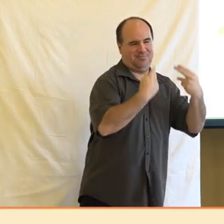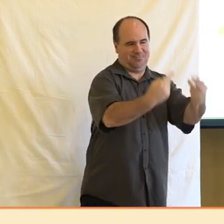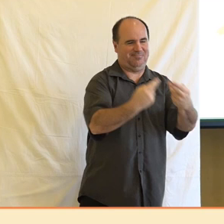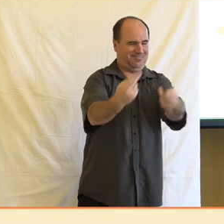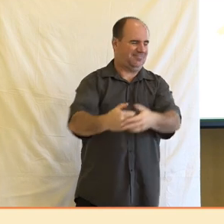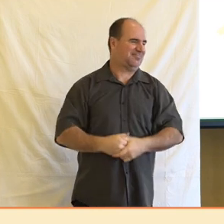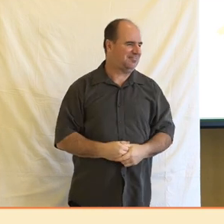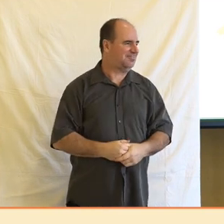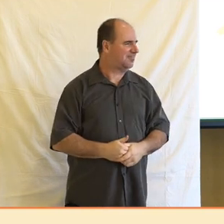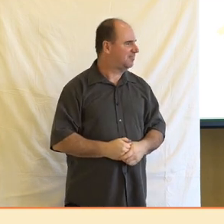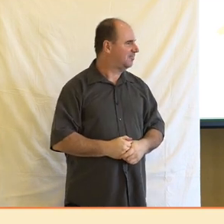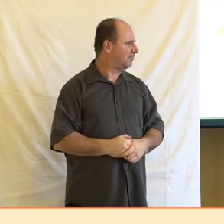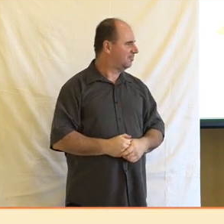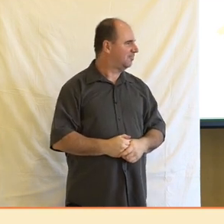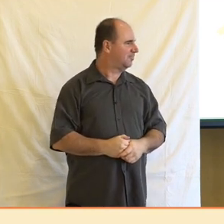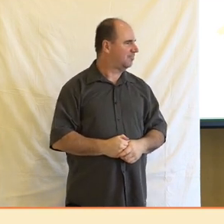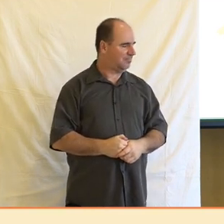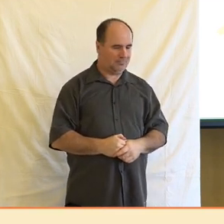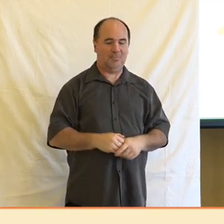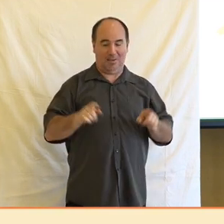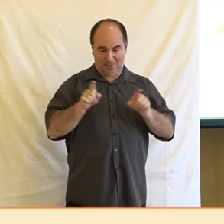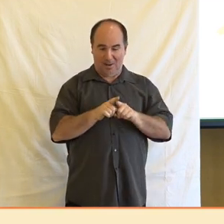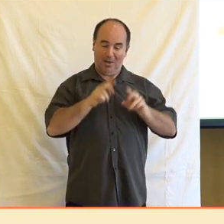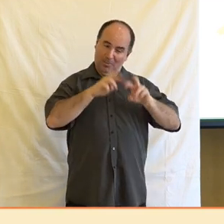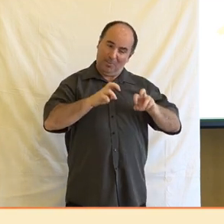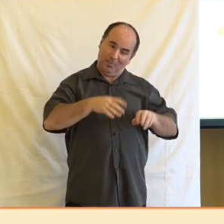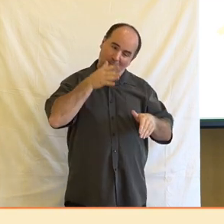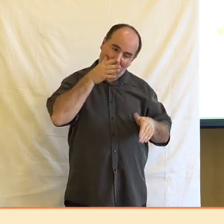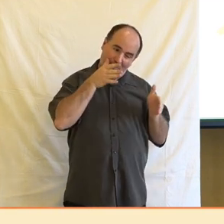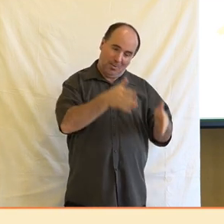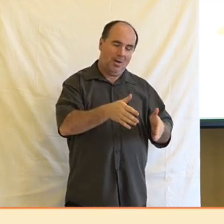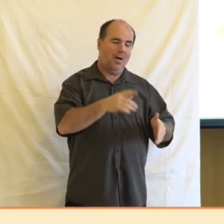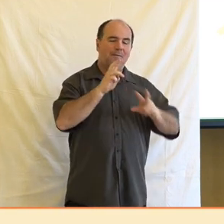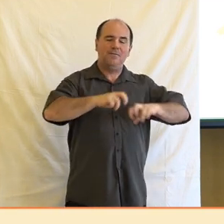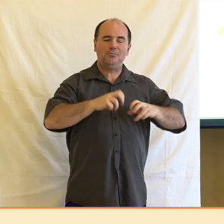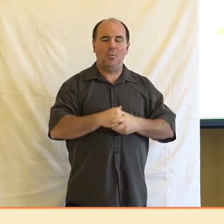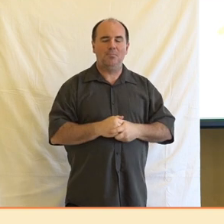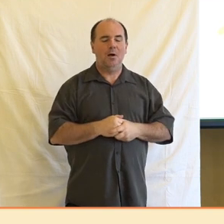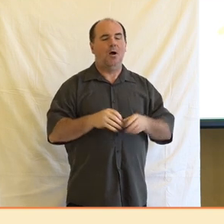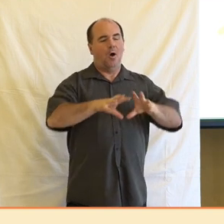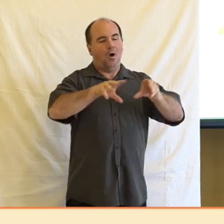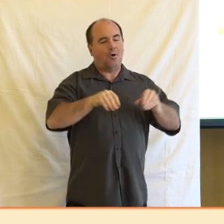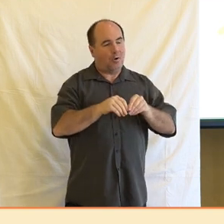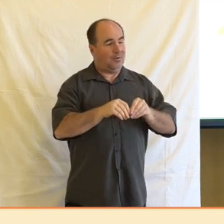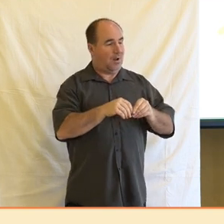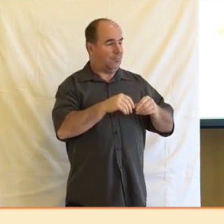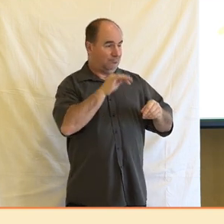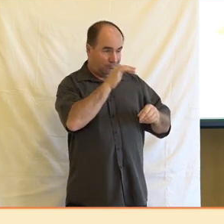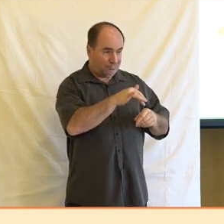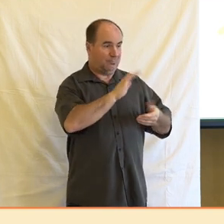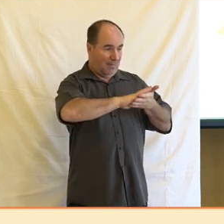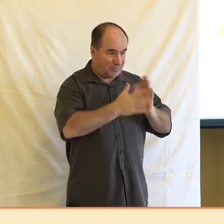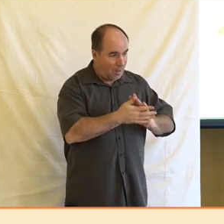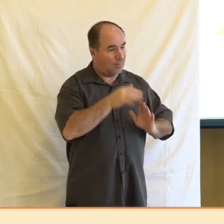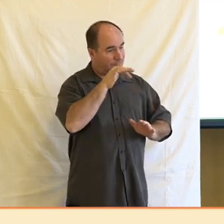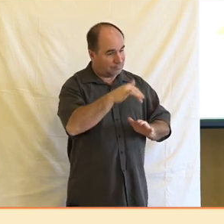Dalším aspektem, který jsme sledovali v našem výzkumu, byl rodinný stav a počet dětí, kteří